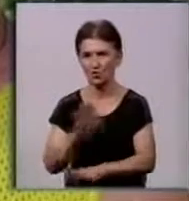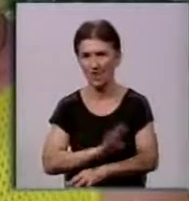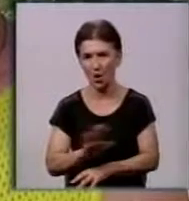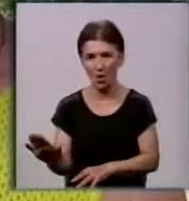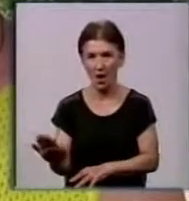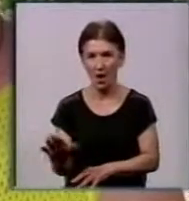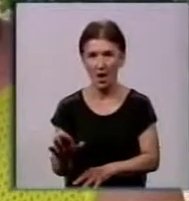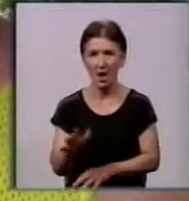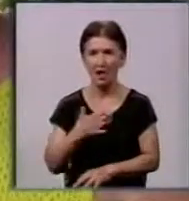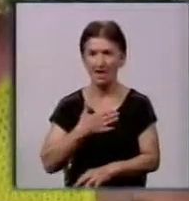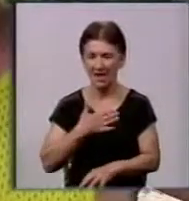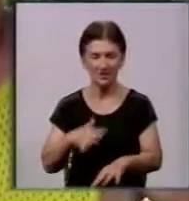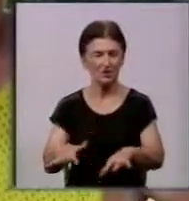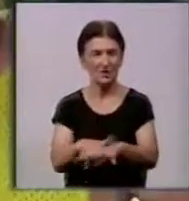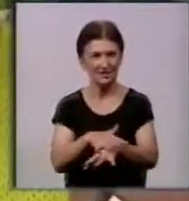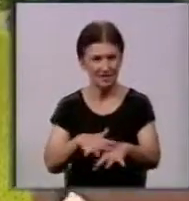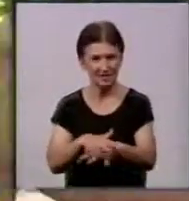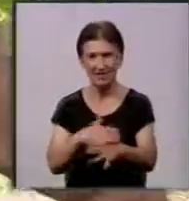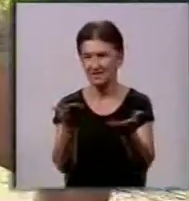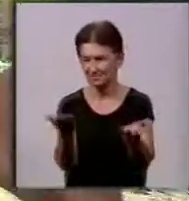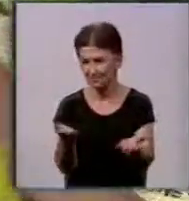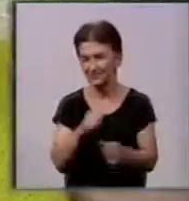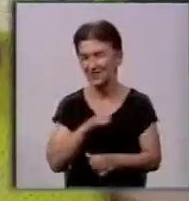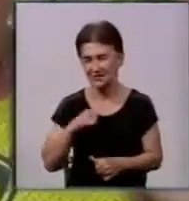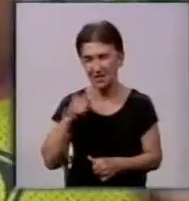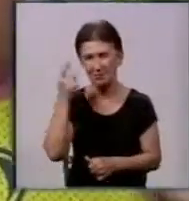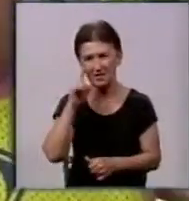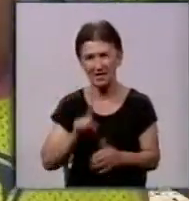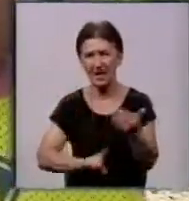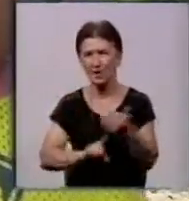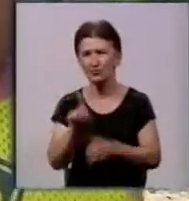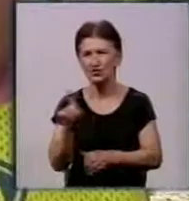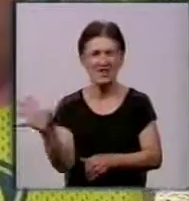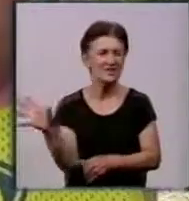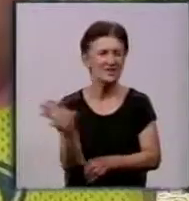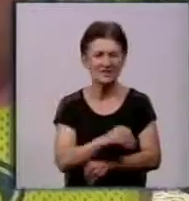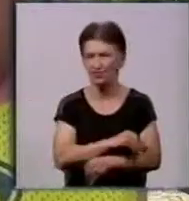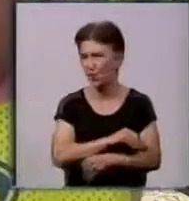як наше населення, що не знаєте, все підряд почали сипати туди,